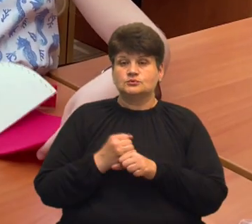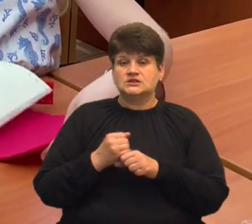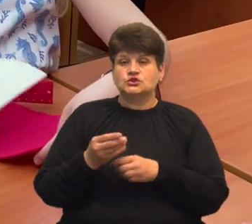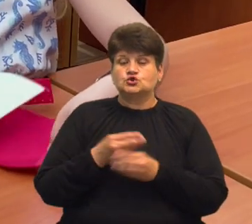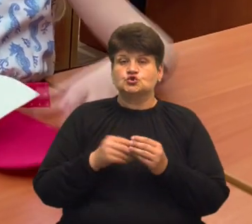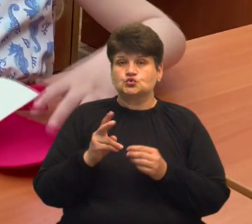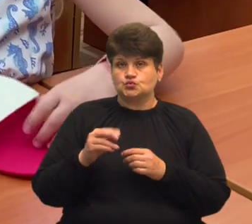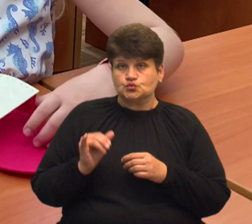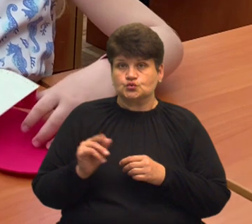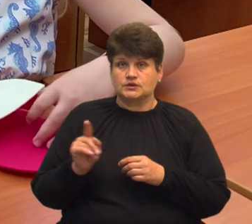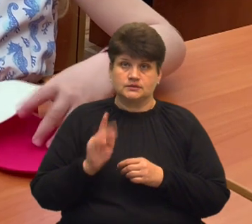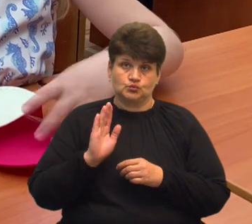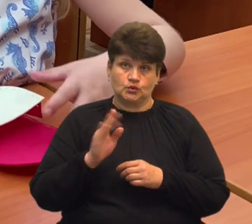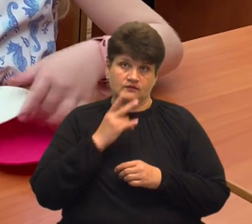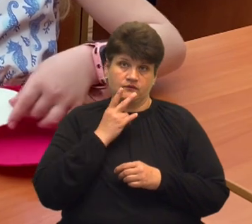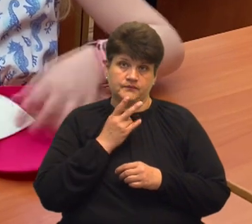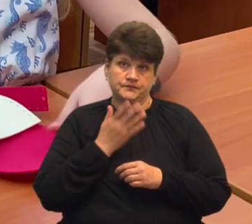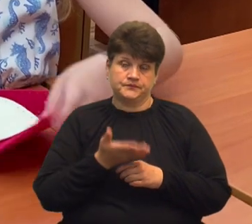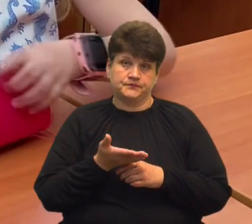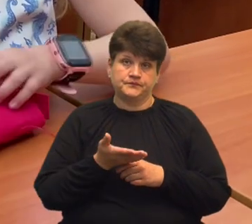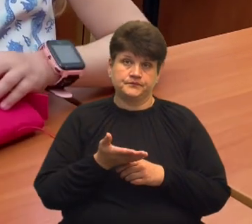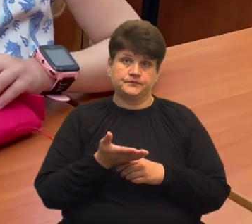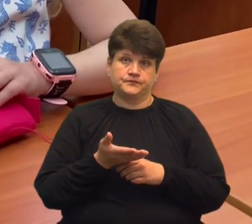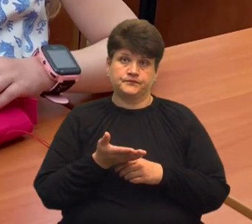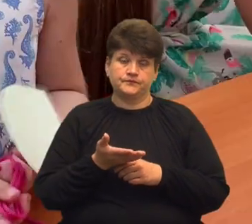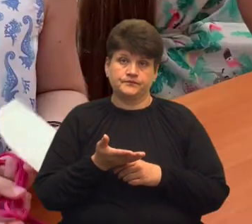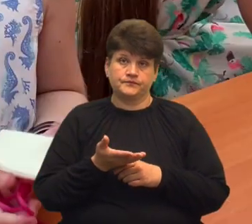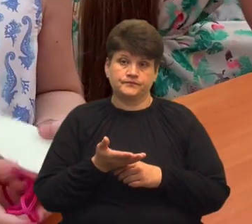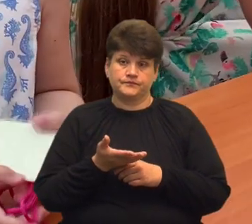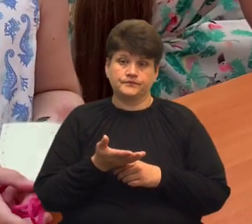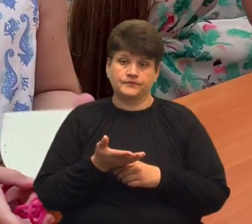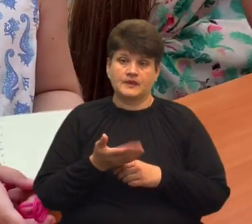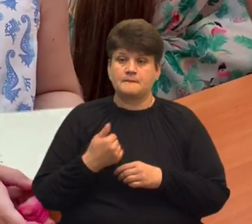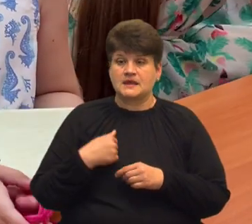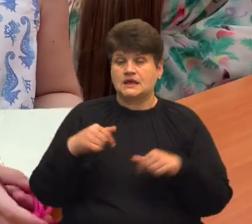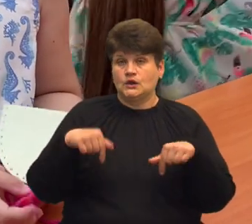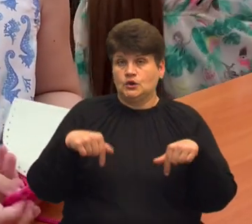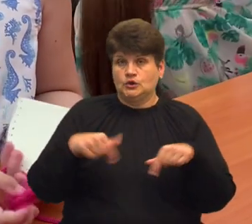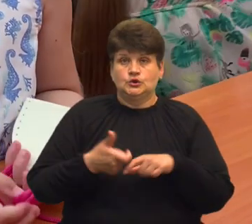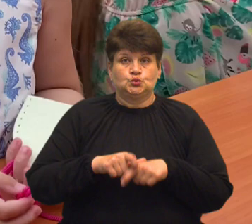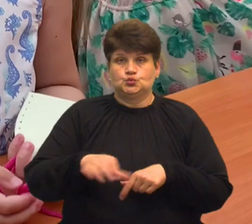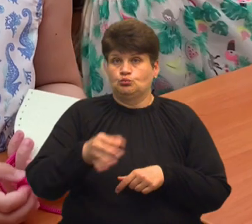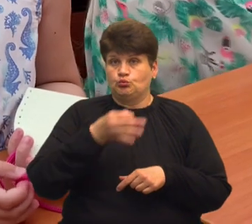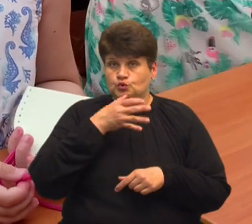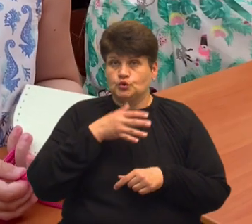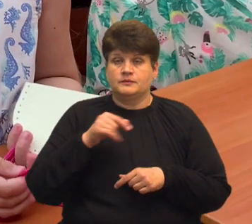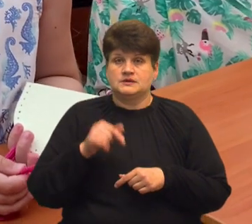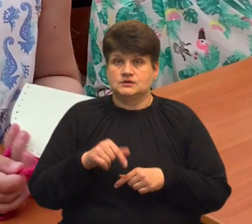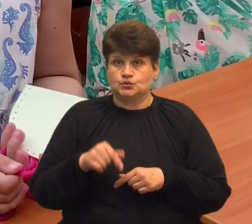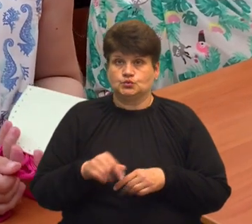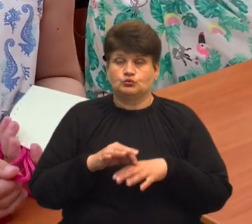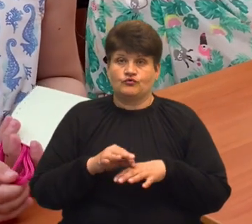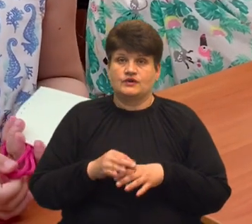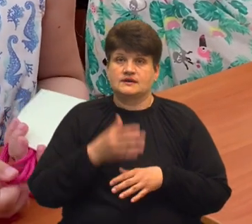виглядати десь з того. Мені тут дуже подобається. Тут проводять гарні